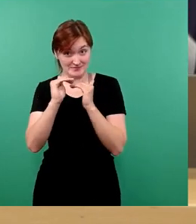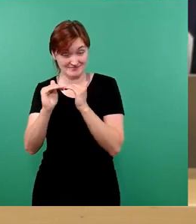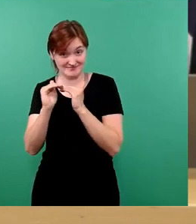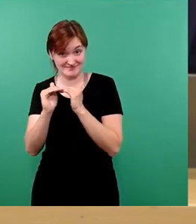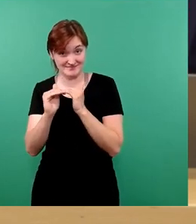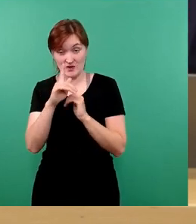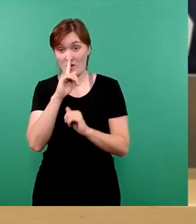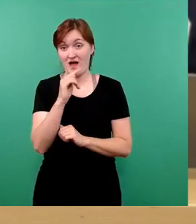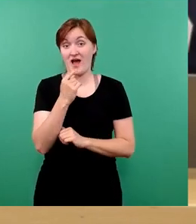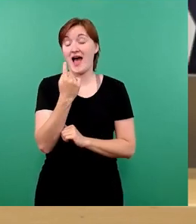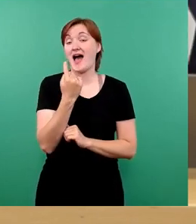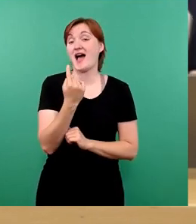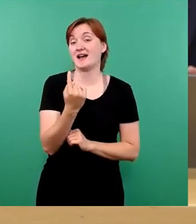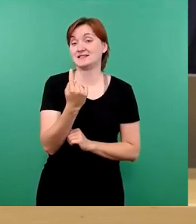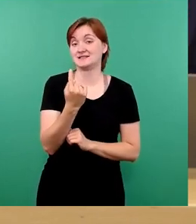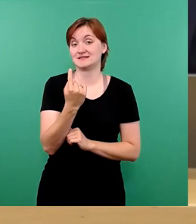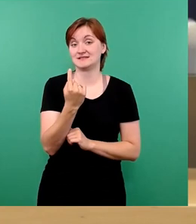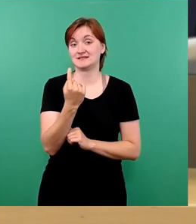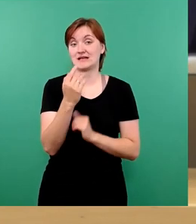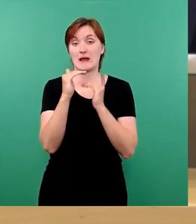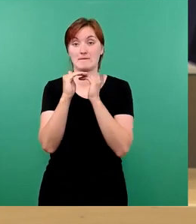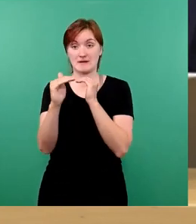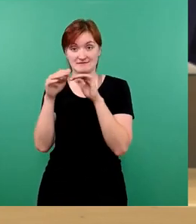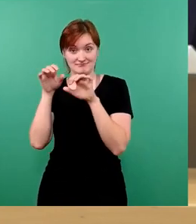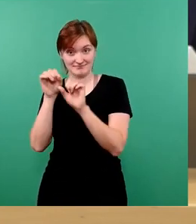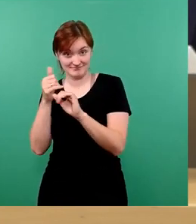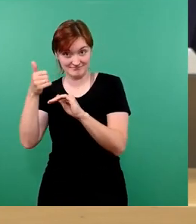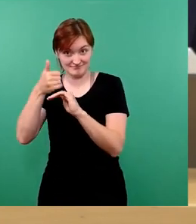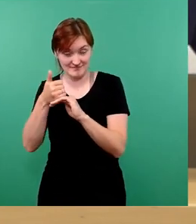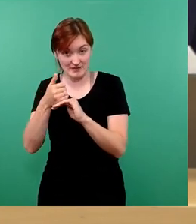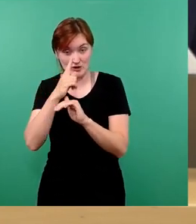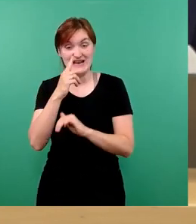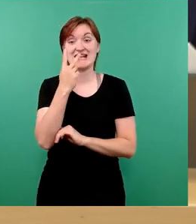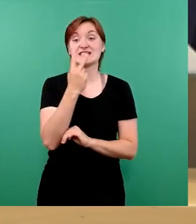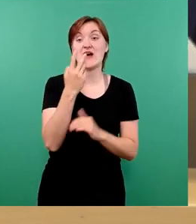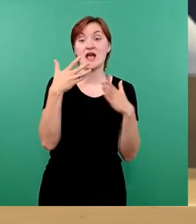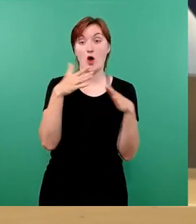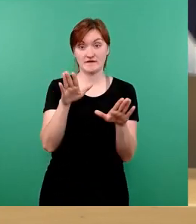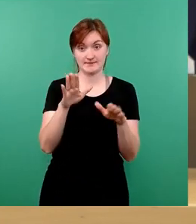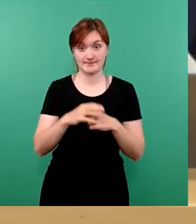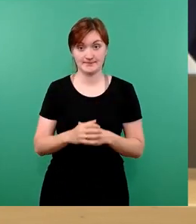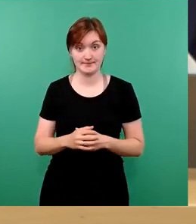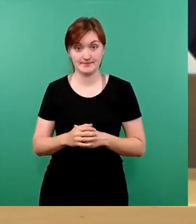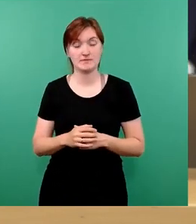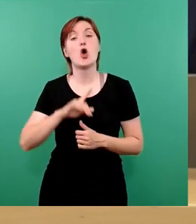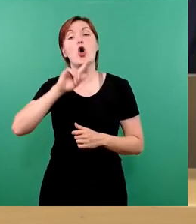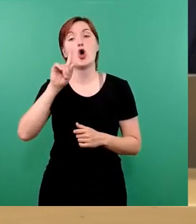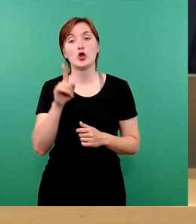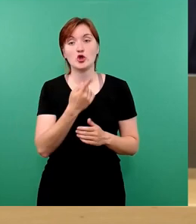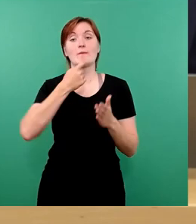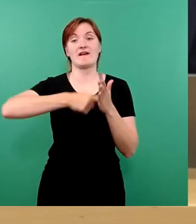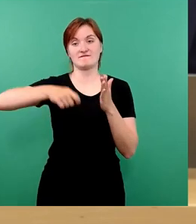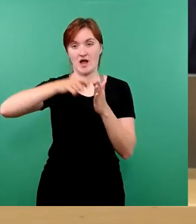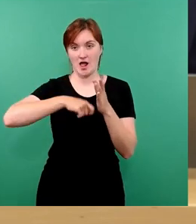ein weiterer Platz jetzt gewählt, bleiben weiterhin zwei. Wir müssen nochmal zu einer Wahl